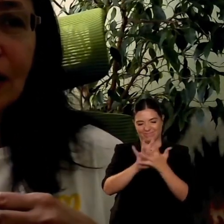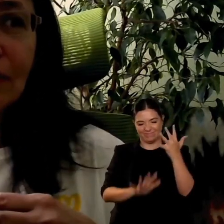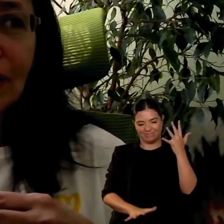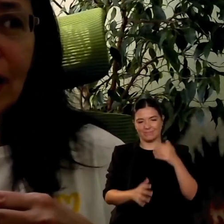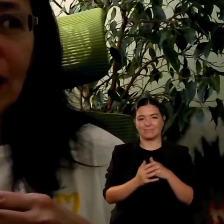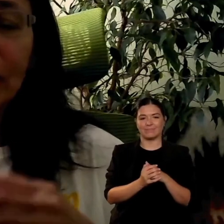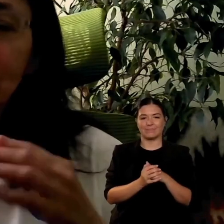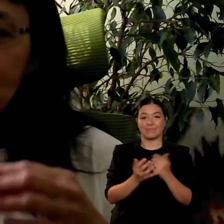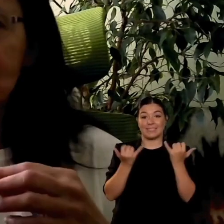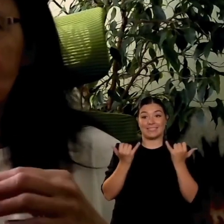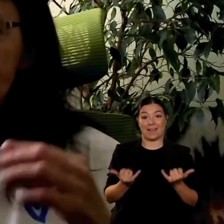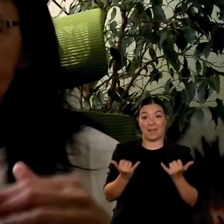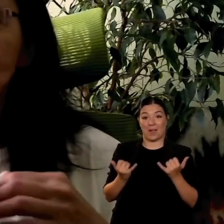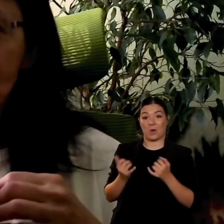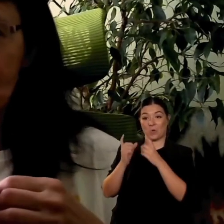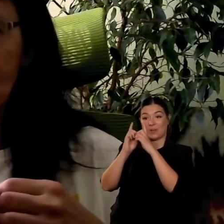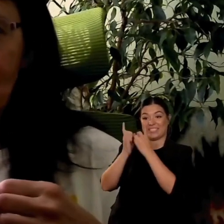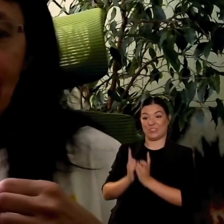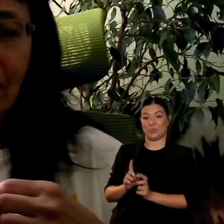strumento